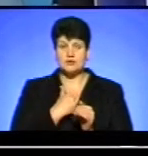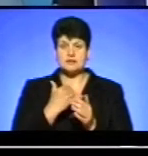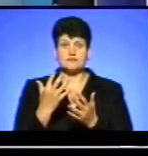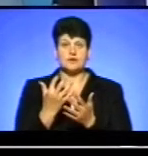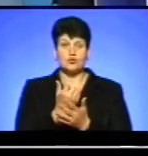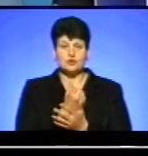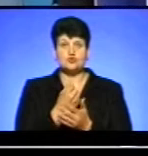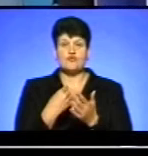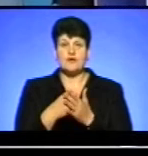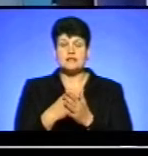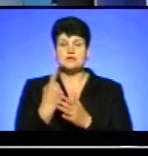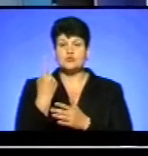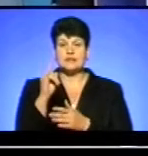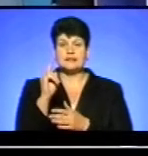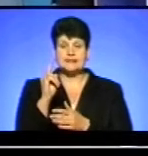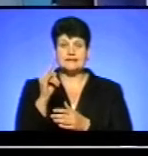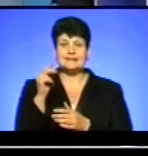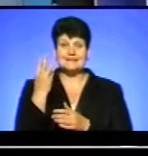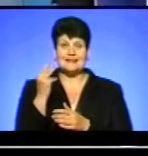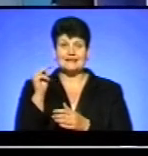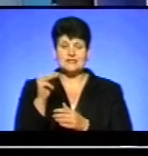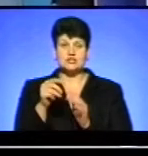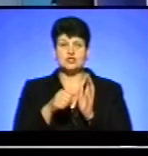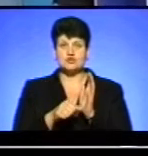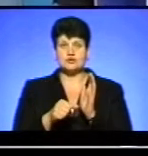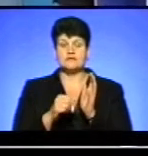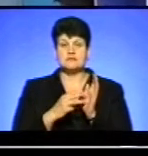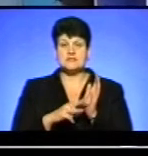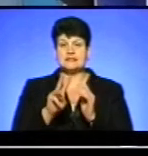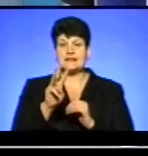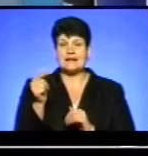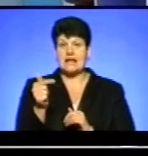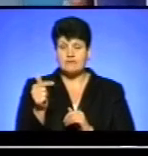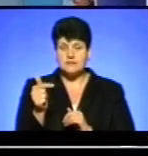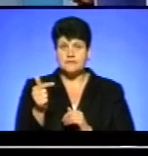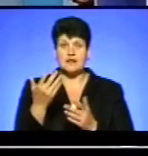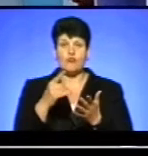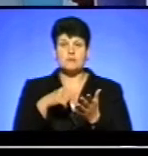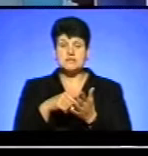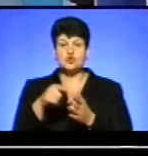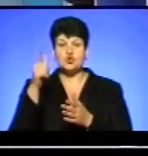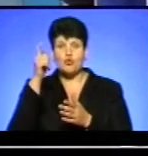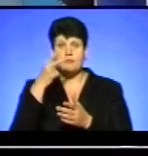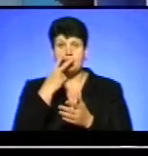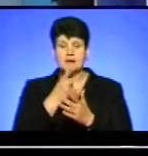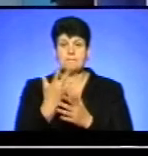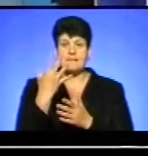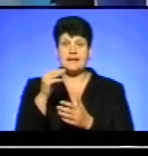що вартість однієї дитини – 3683 гривні. Коли по місту Чорткову ми бачимо